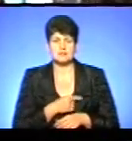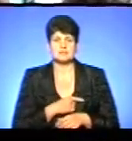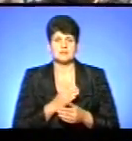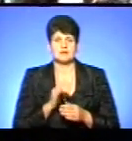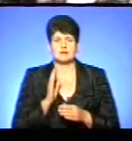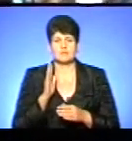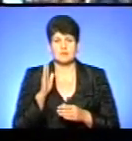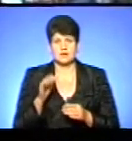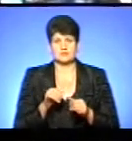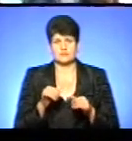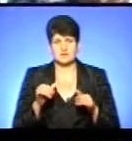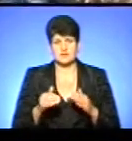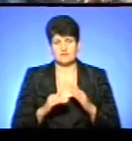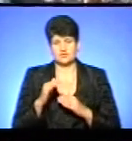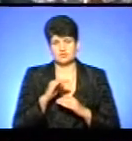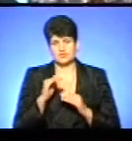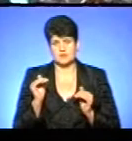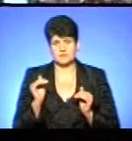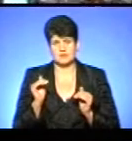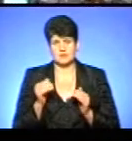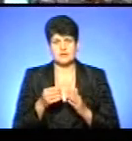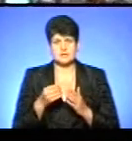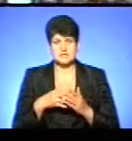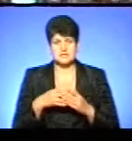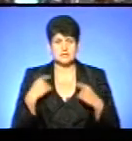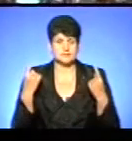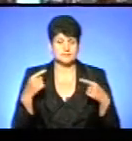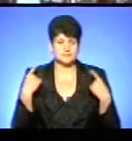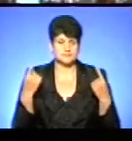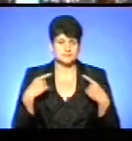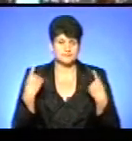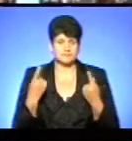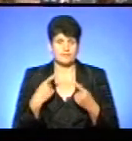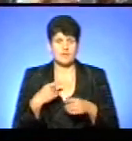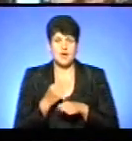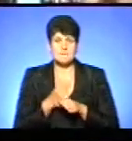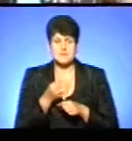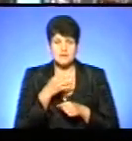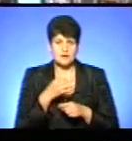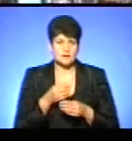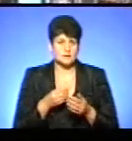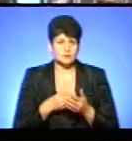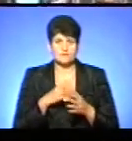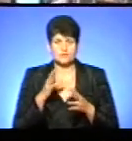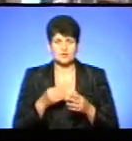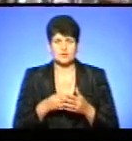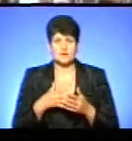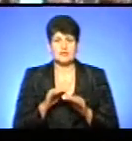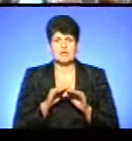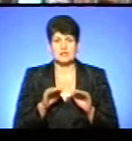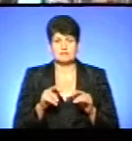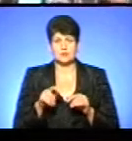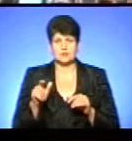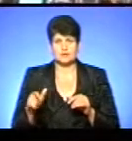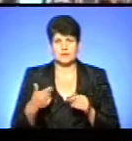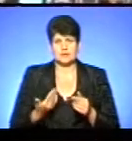вперед на вищому рівні, але то, що чинне самошедше, аптеки дорогі, все дороге. Та рівень людей не той